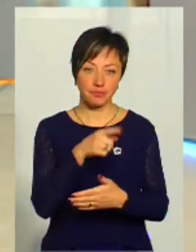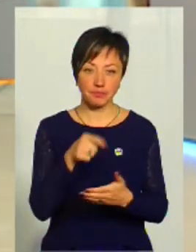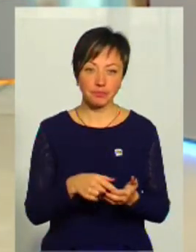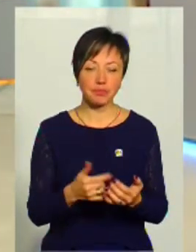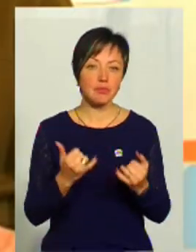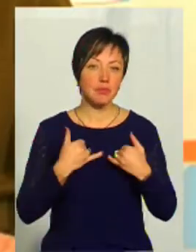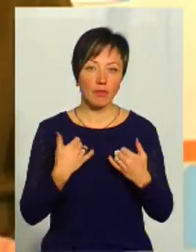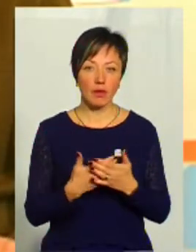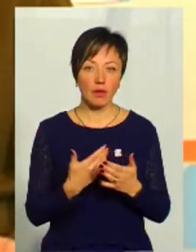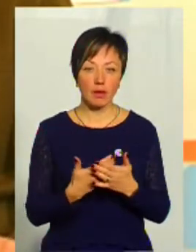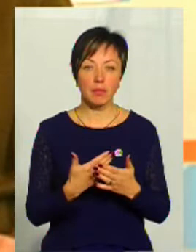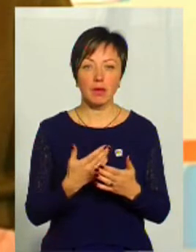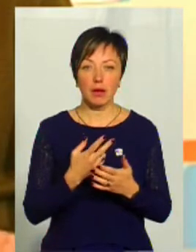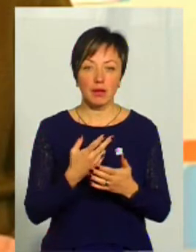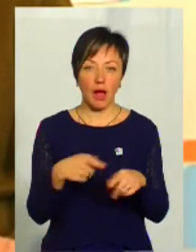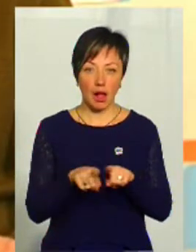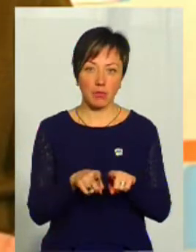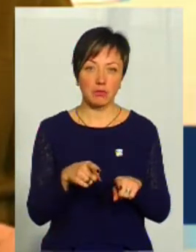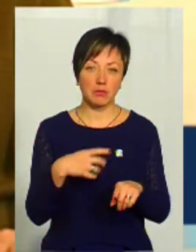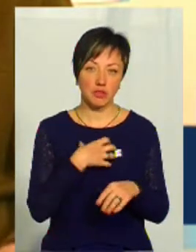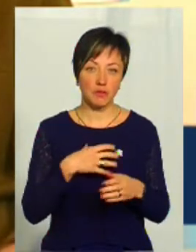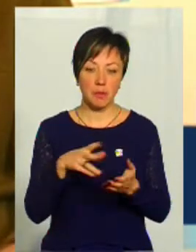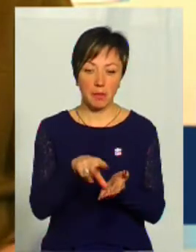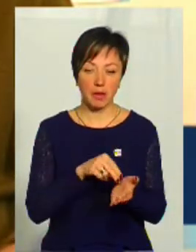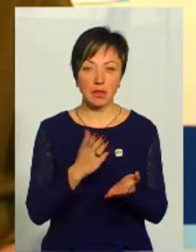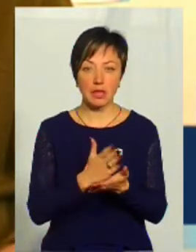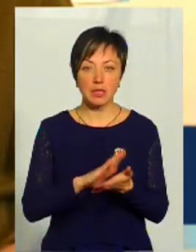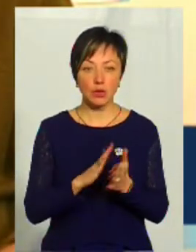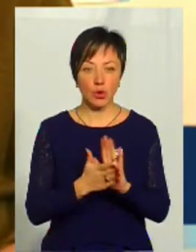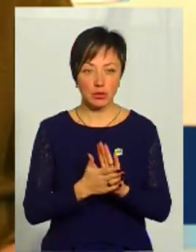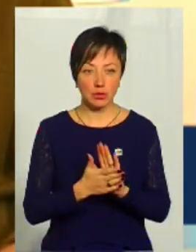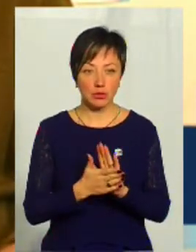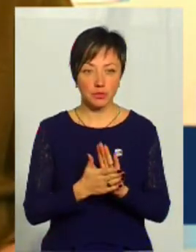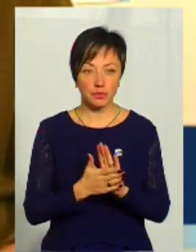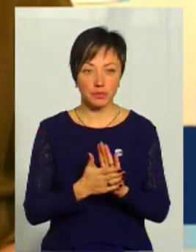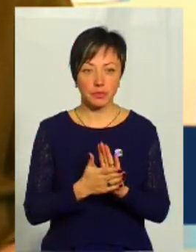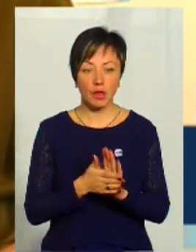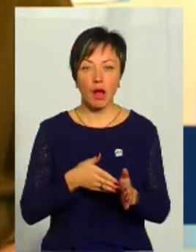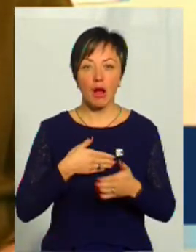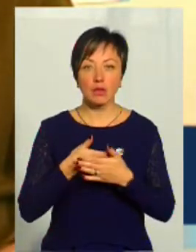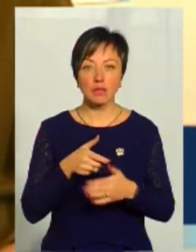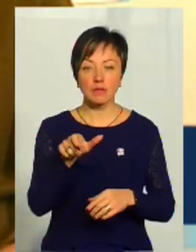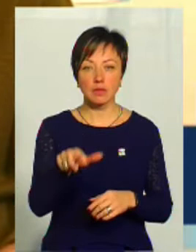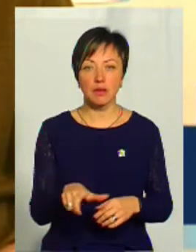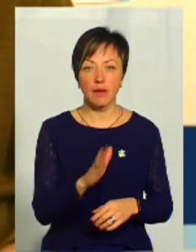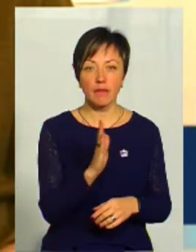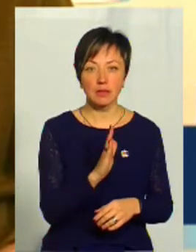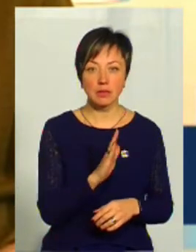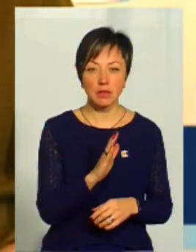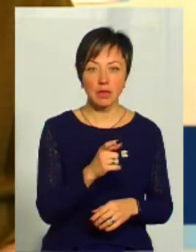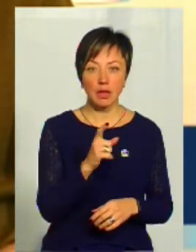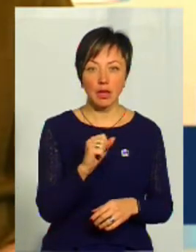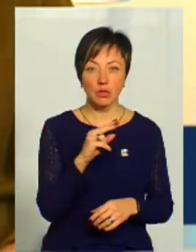для мене, там, показовим прикладом є ситуація з громадським активістом Василь